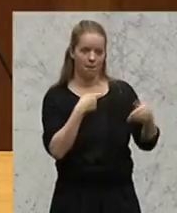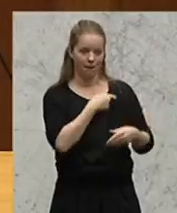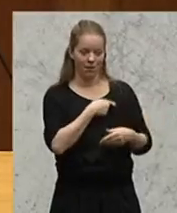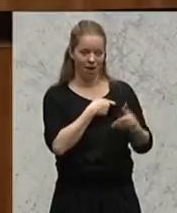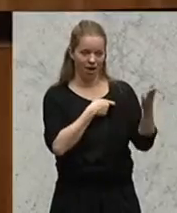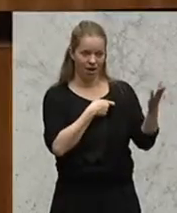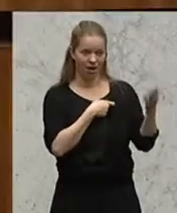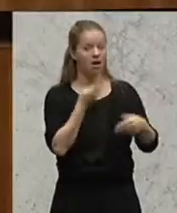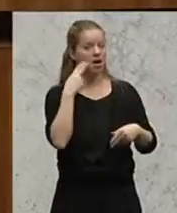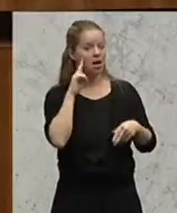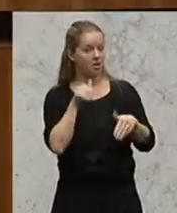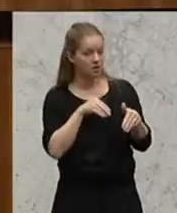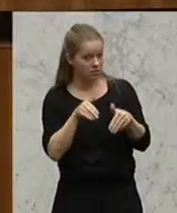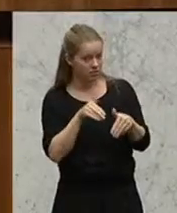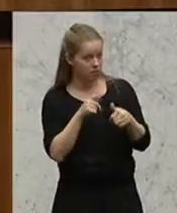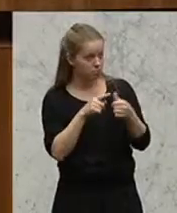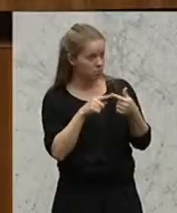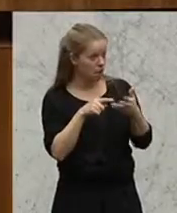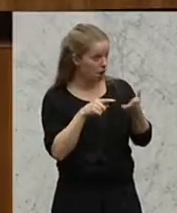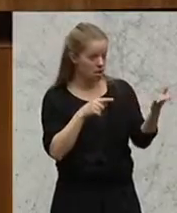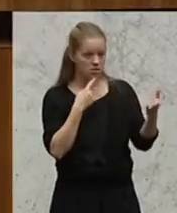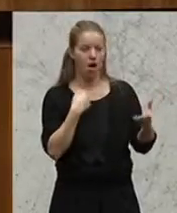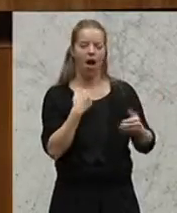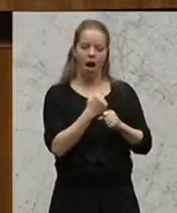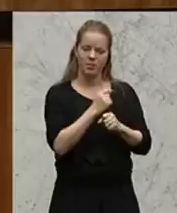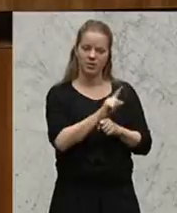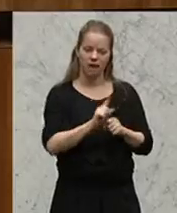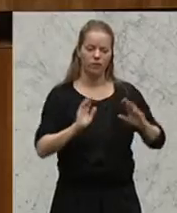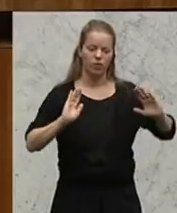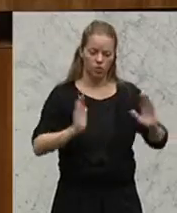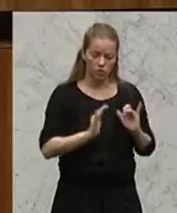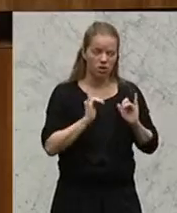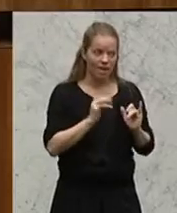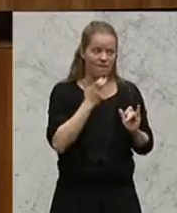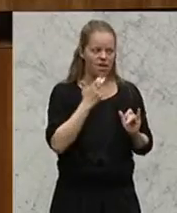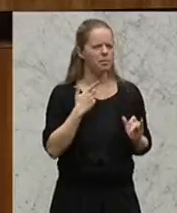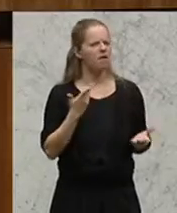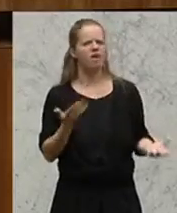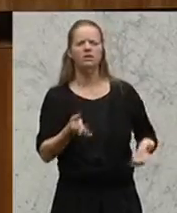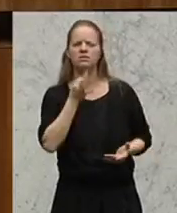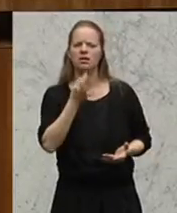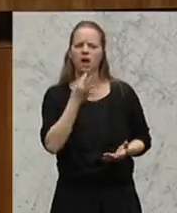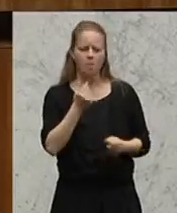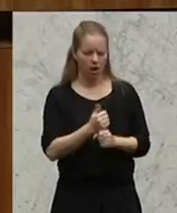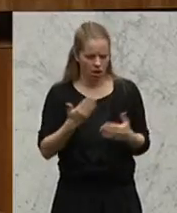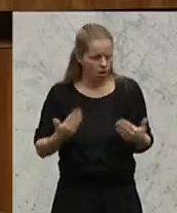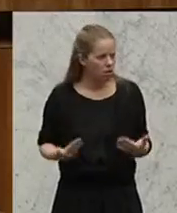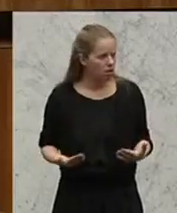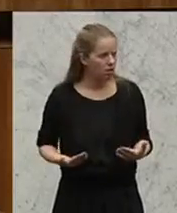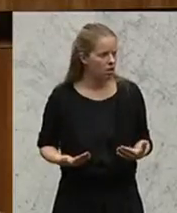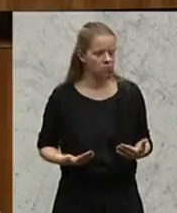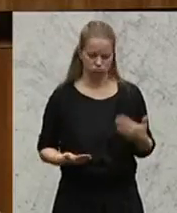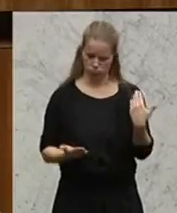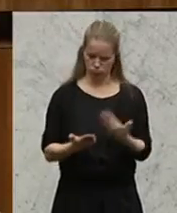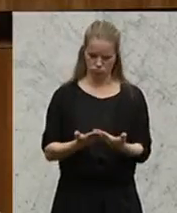sprechen vom Einstieg in die Arbeitszeitverkürzung. Aber was machen Sie konkret mit dem heute hier